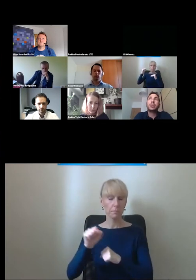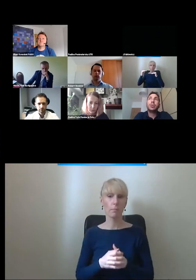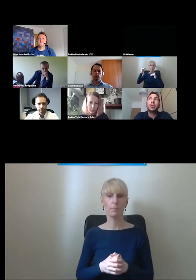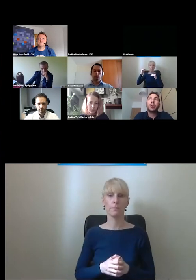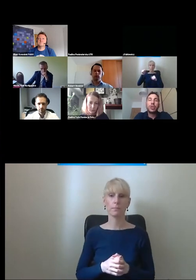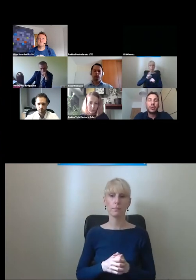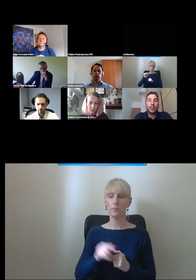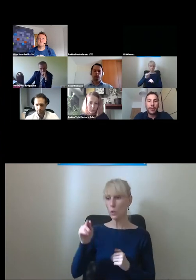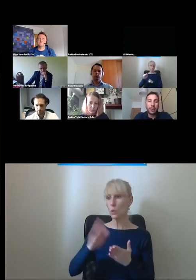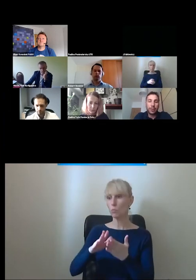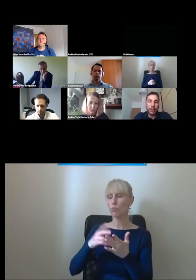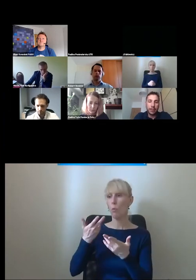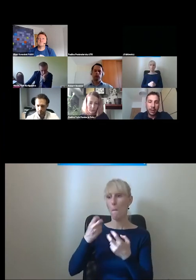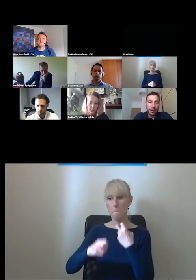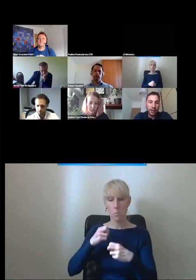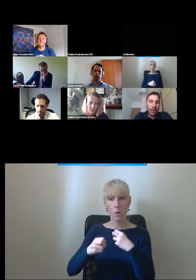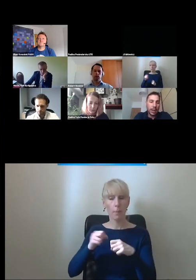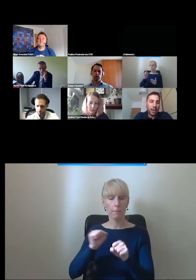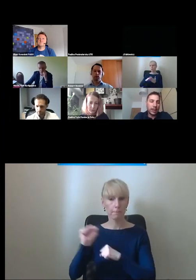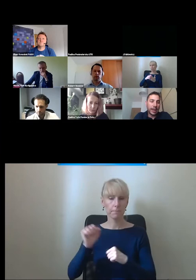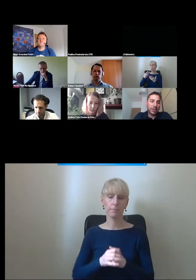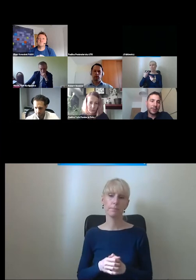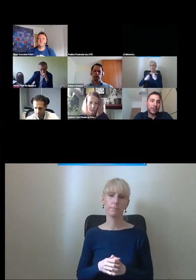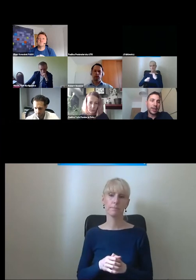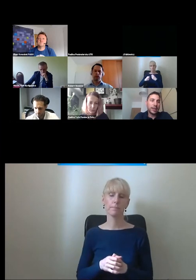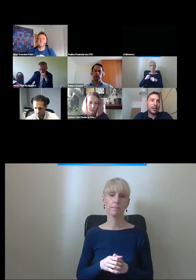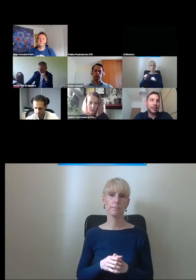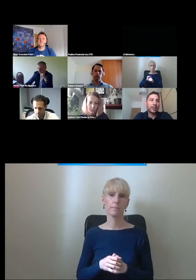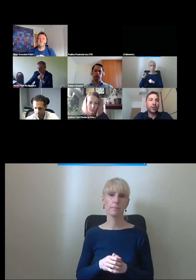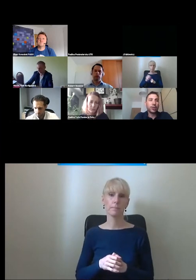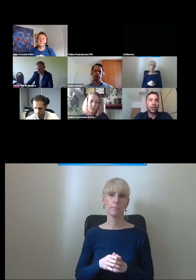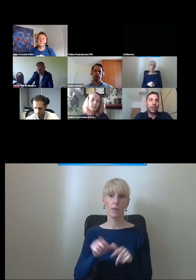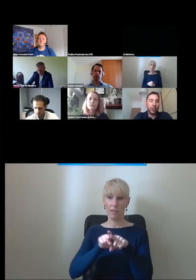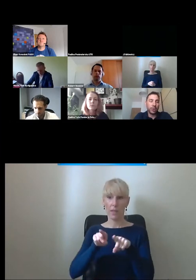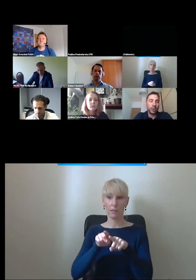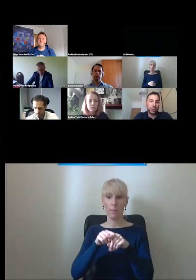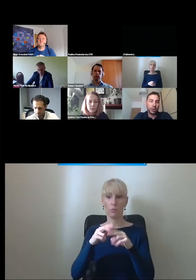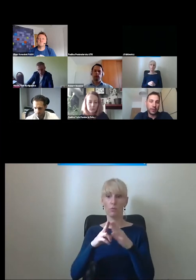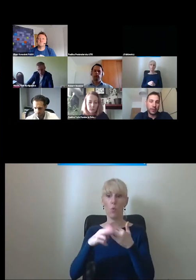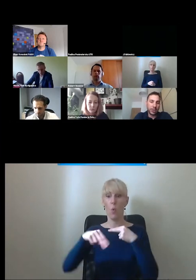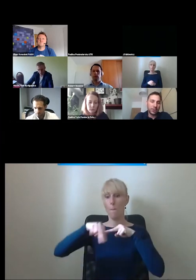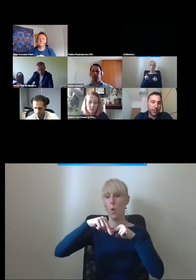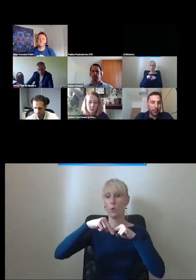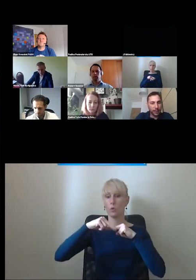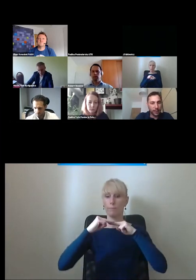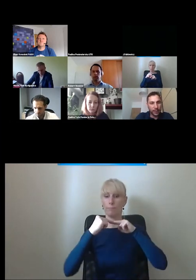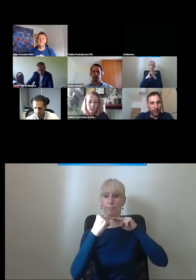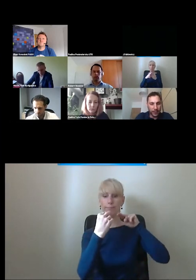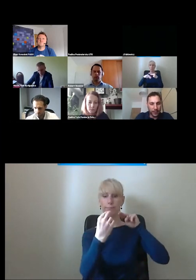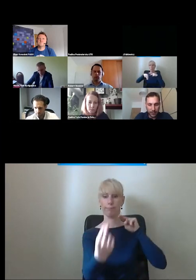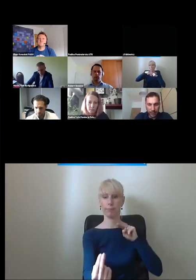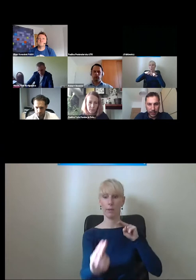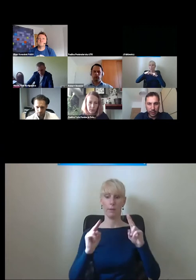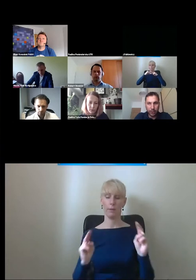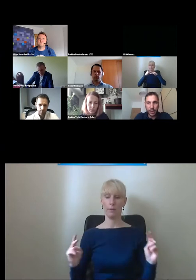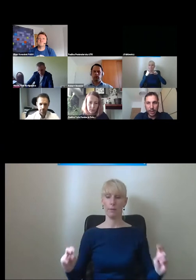miejscu rodzą się pewne problemy, także związane z otoczeniem mostów. To znaczy mamy takie problemy